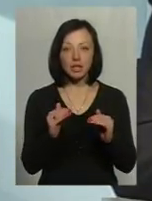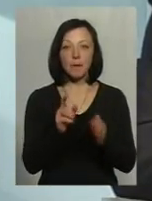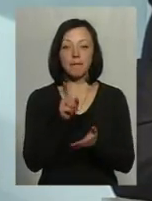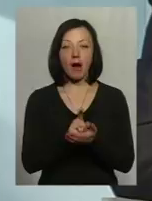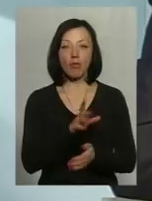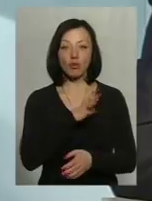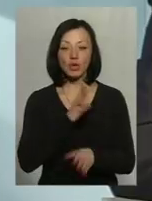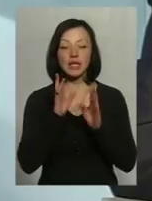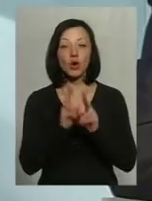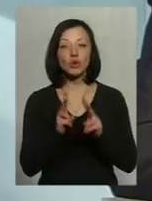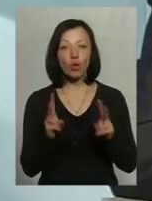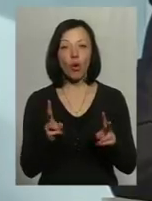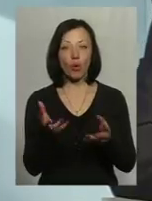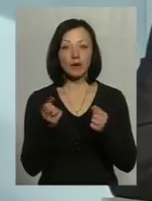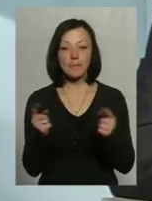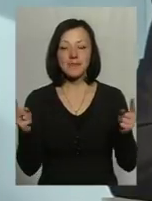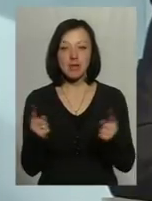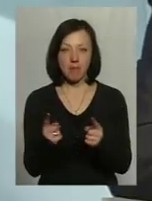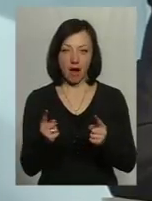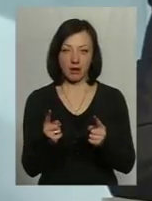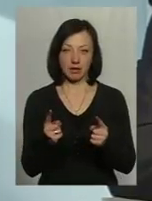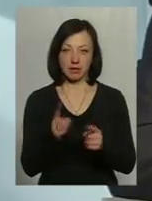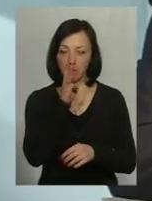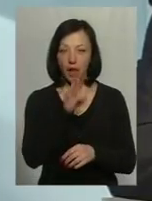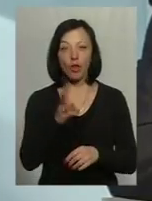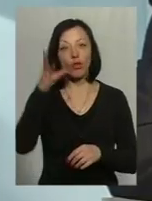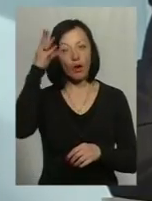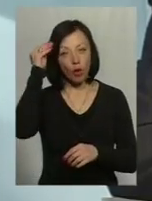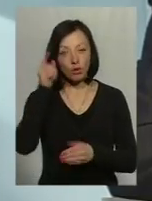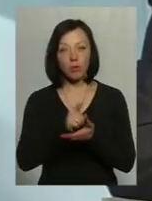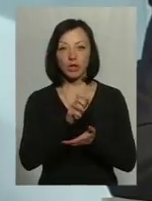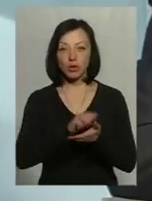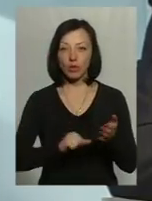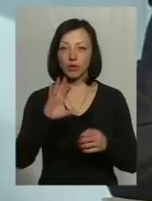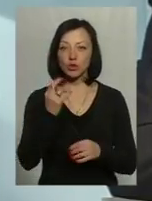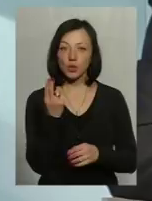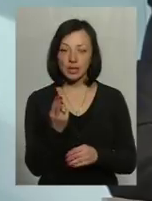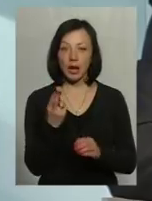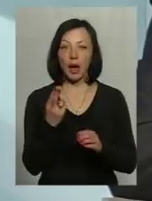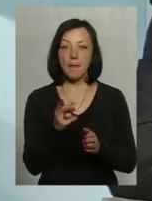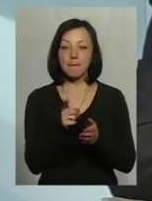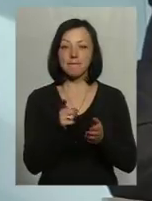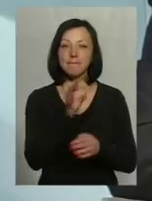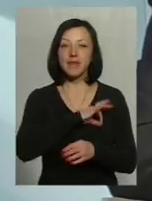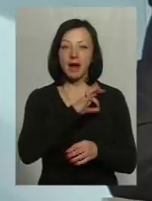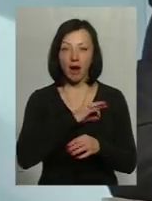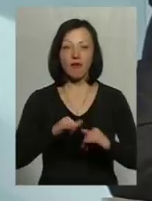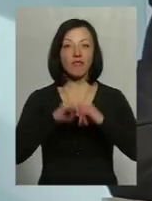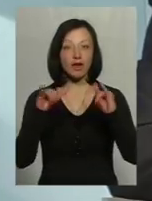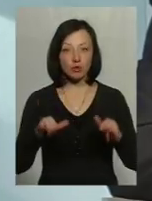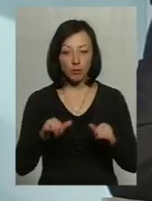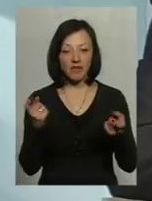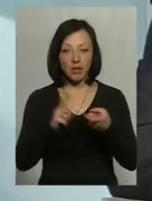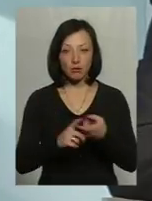має бути тільки в тих, хто отримує мінімальні гарантії. Але врахуйте, що податкова соціальна пільга також виросла, хоча вона і прив'язана до прожиткового